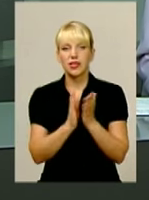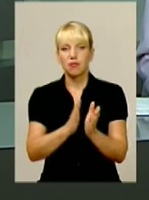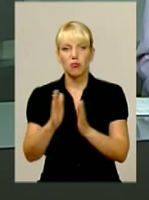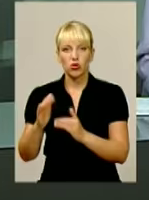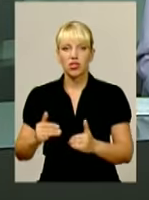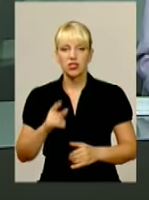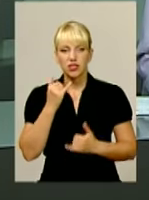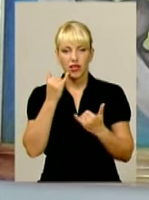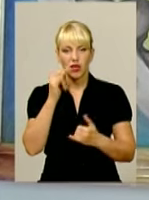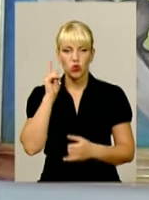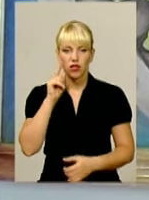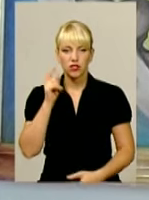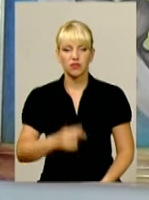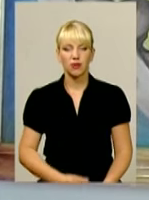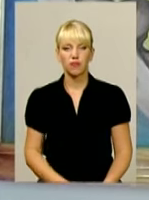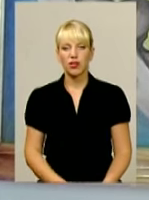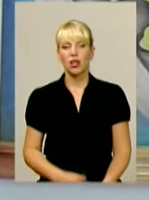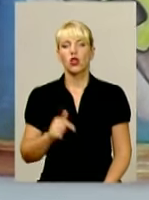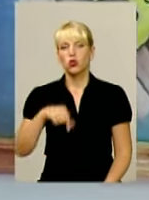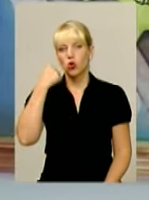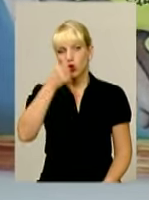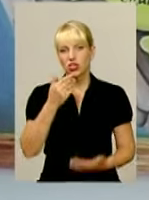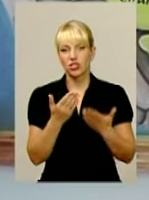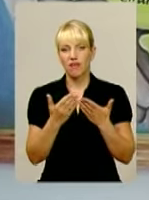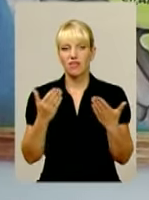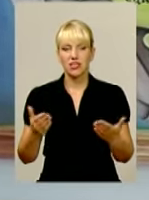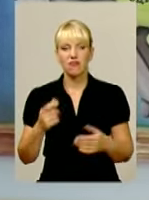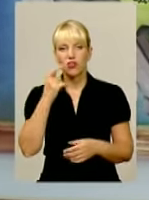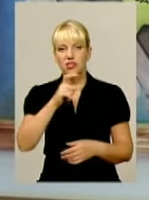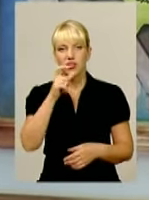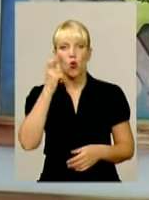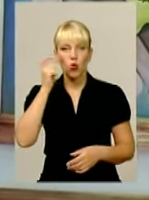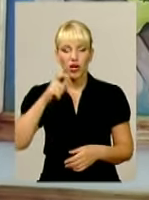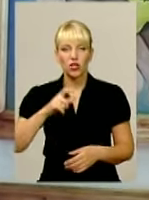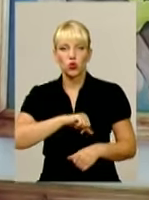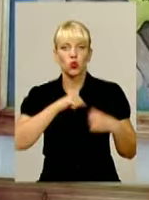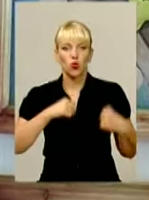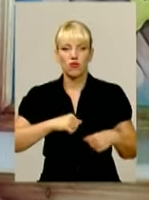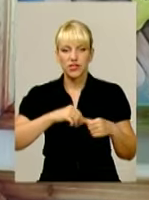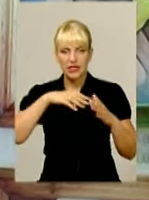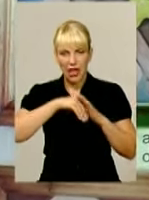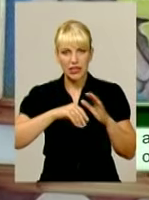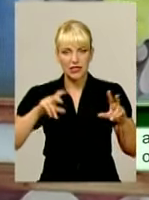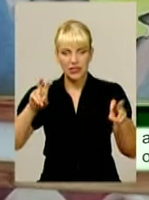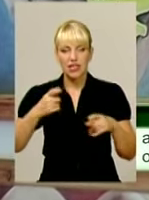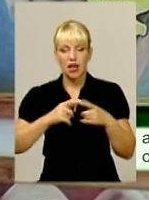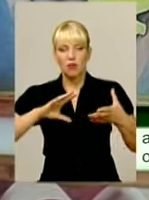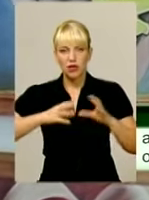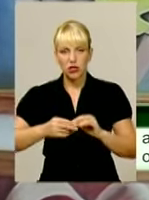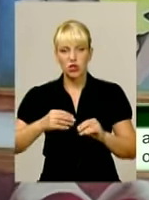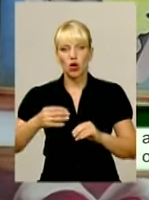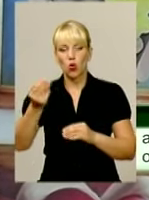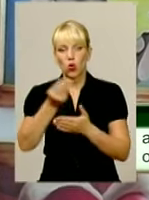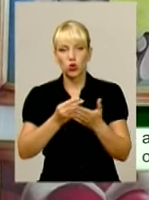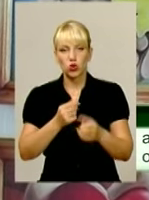юнацтва. Цьогорічна виставка «З Україною в серці» стала підсумком обласного конкурсу художніх робіт